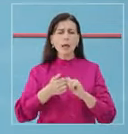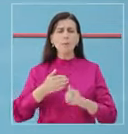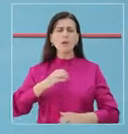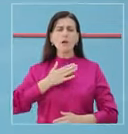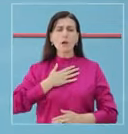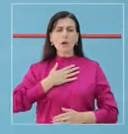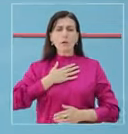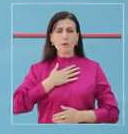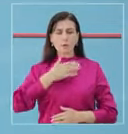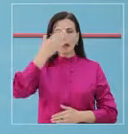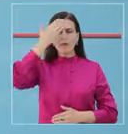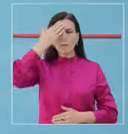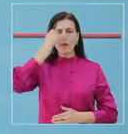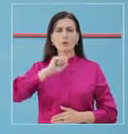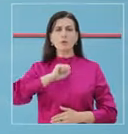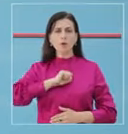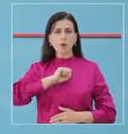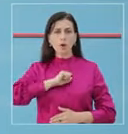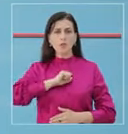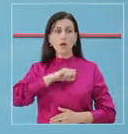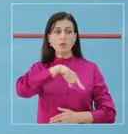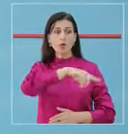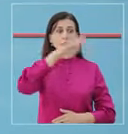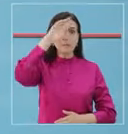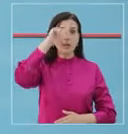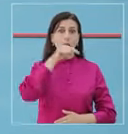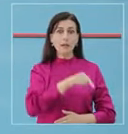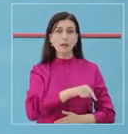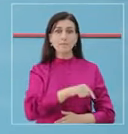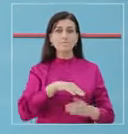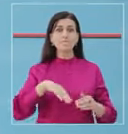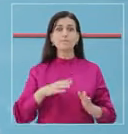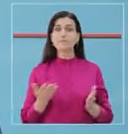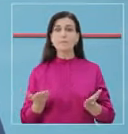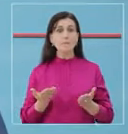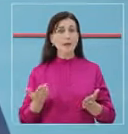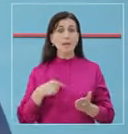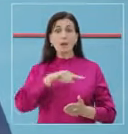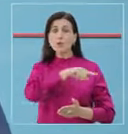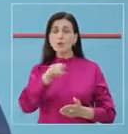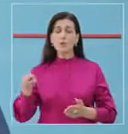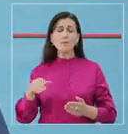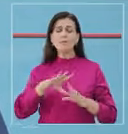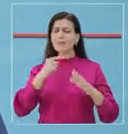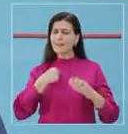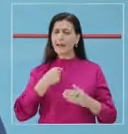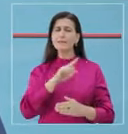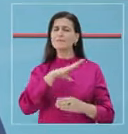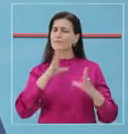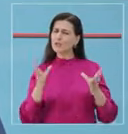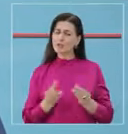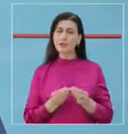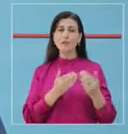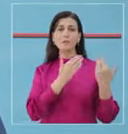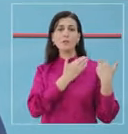e tyre, si që shikoni, kam pasur nevoj edhe për shtrim në spital. Kjo kërkon që neve të jemi të përgjeqëshëm